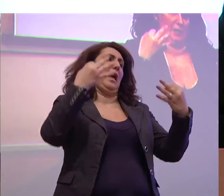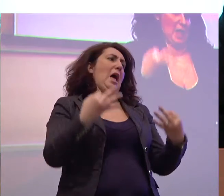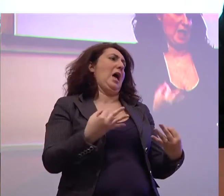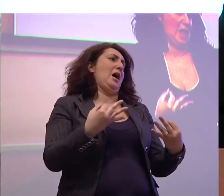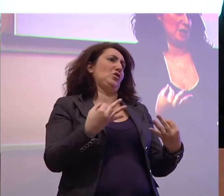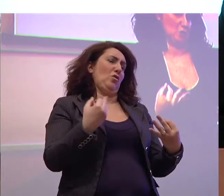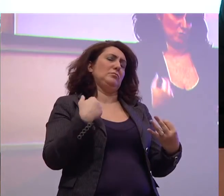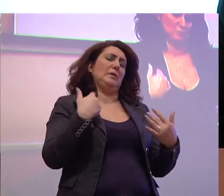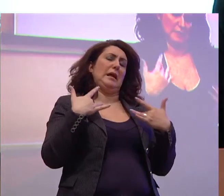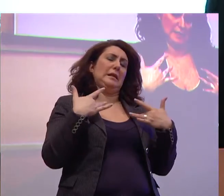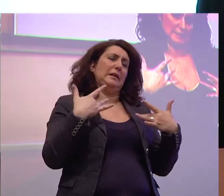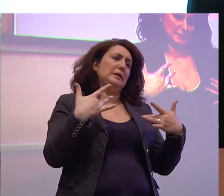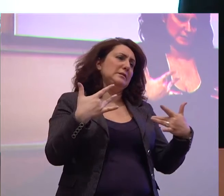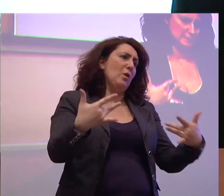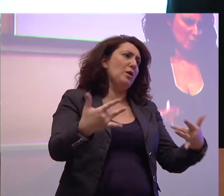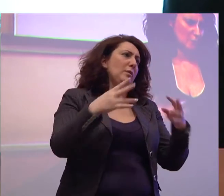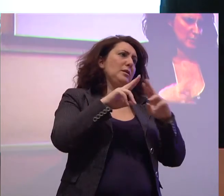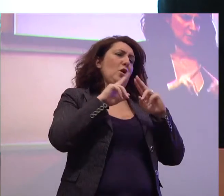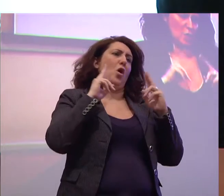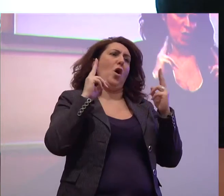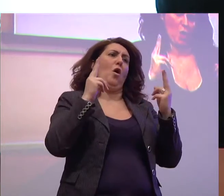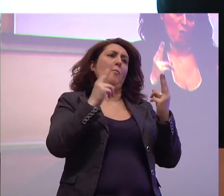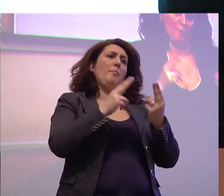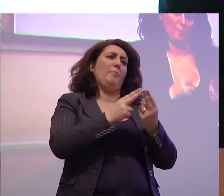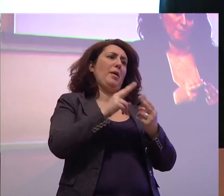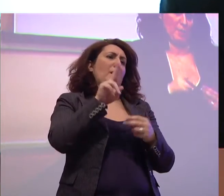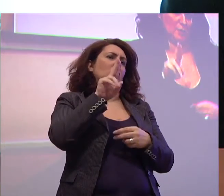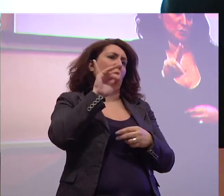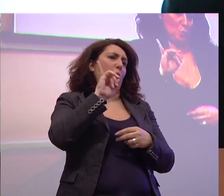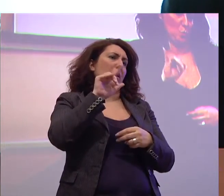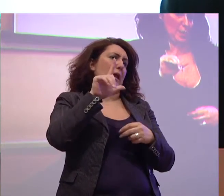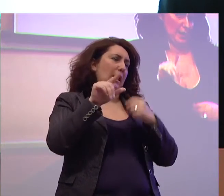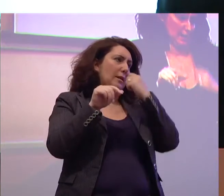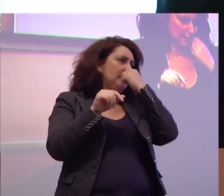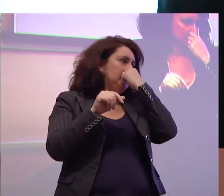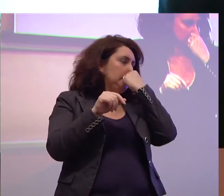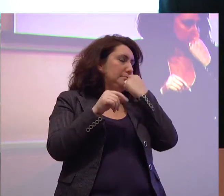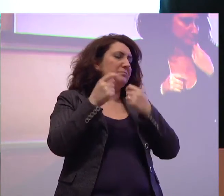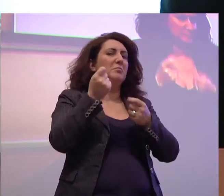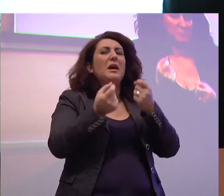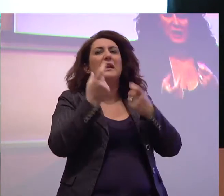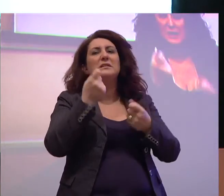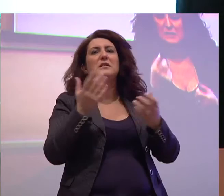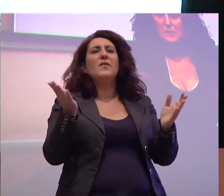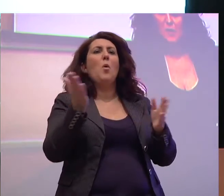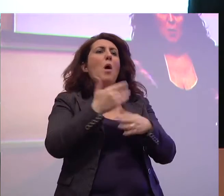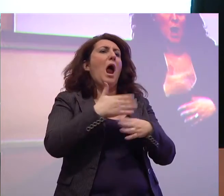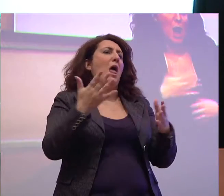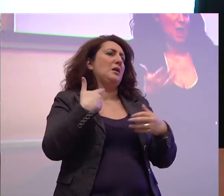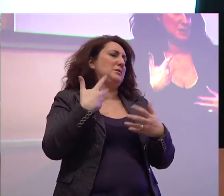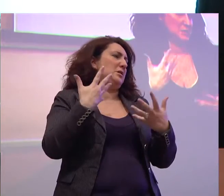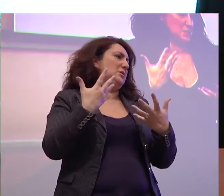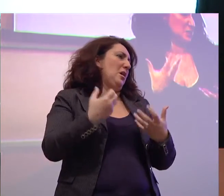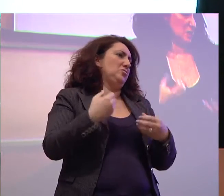totale disponibilità della UIL a tutte le iniziative anche di